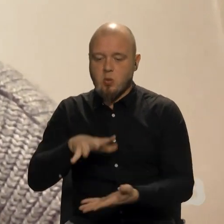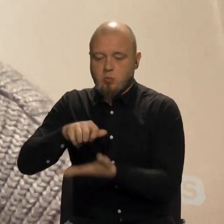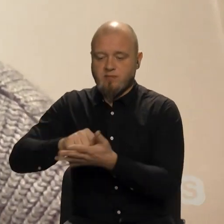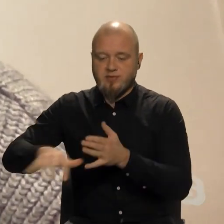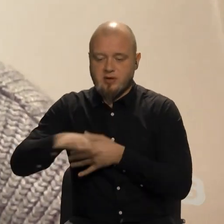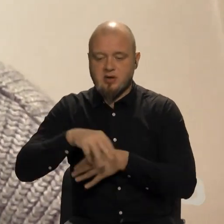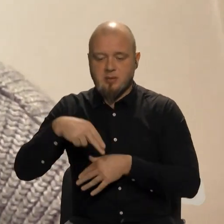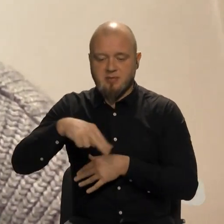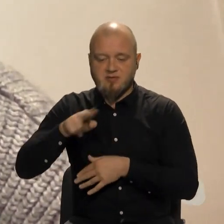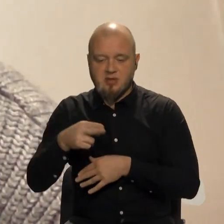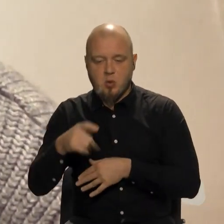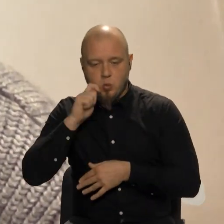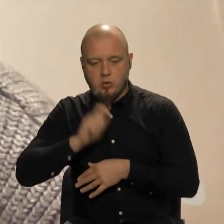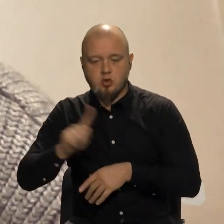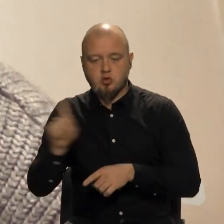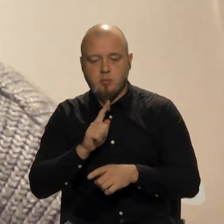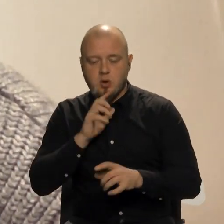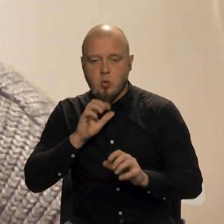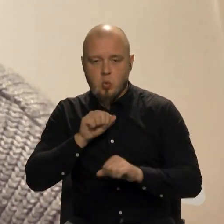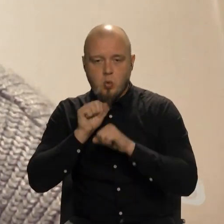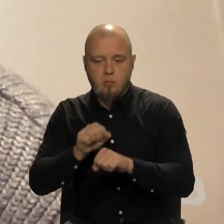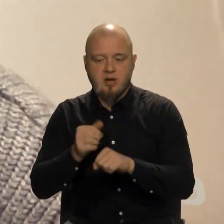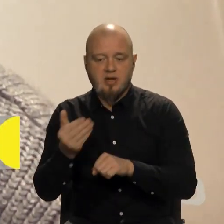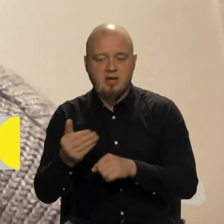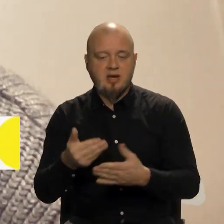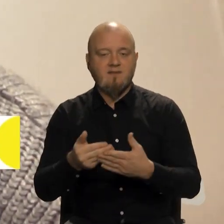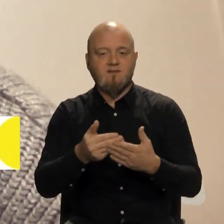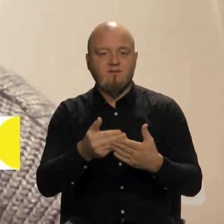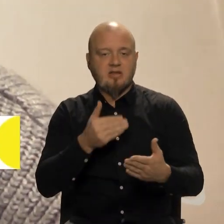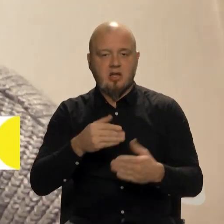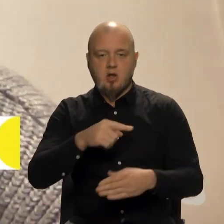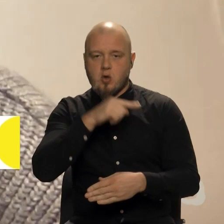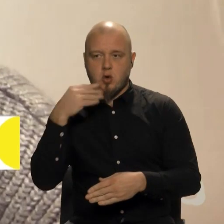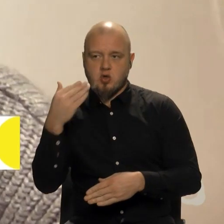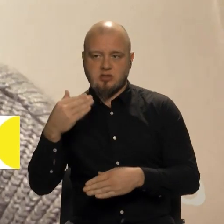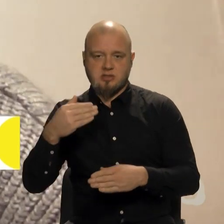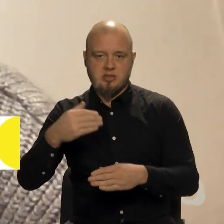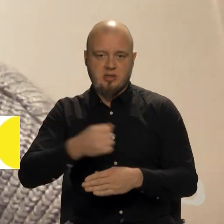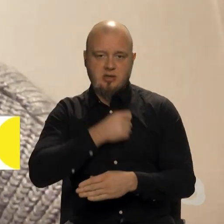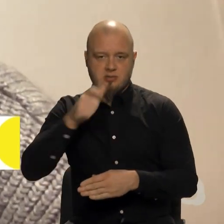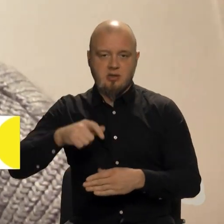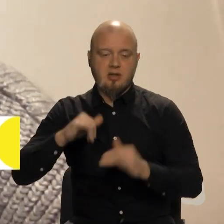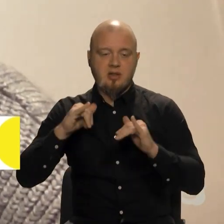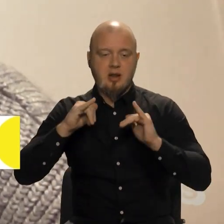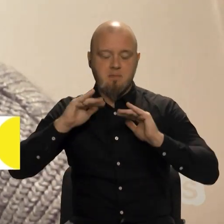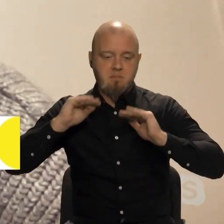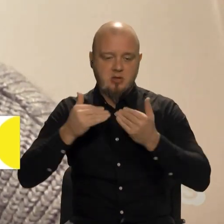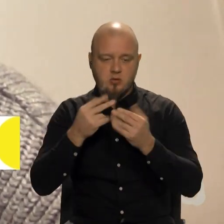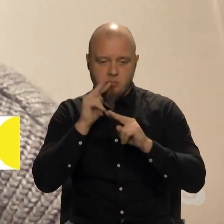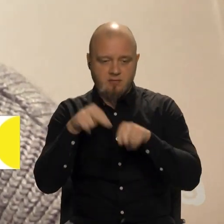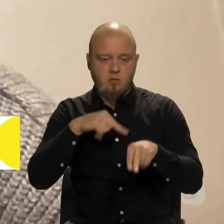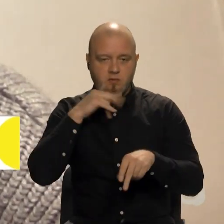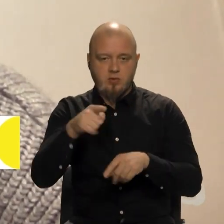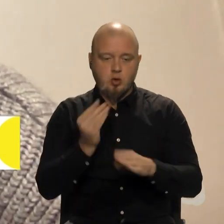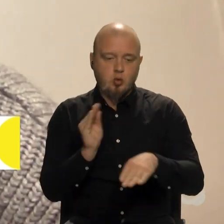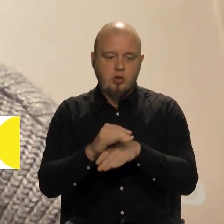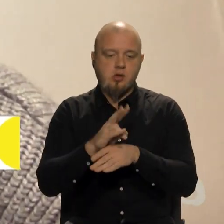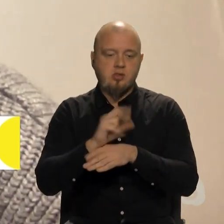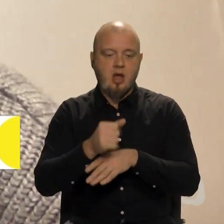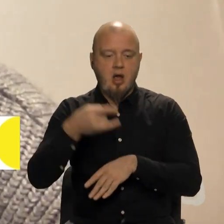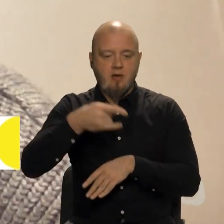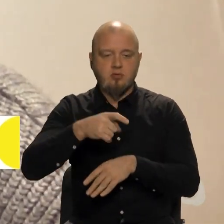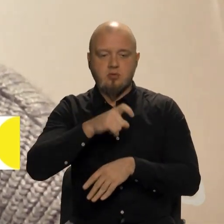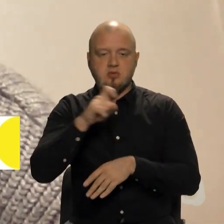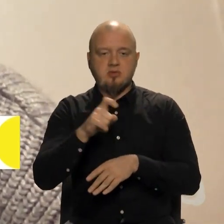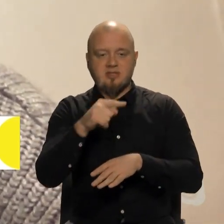територій півдня України, щоб уберегти їх від російських силовиків. Для меншого привертання уваги вони додають на авто